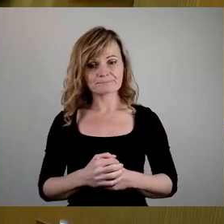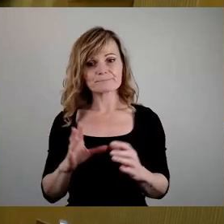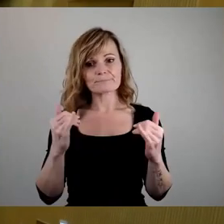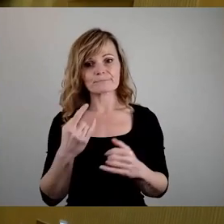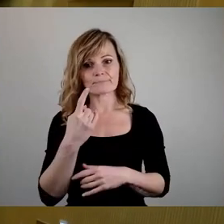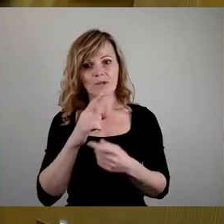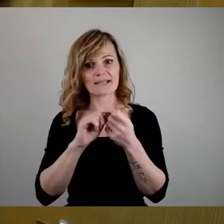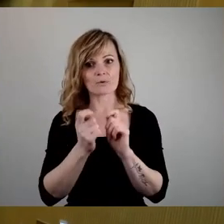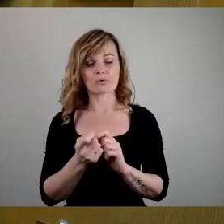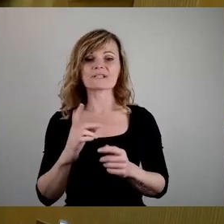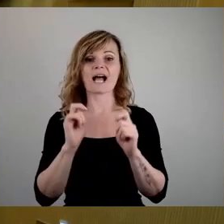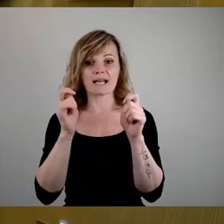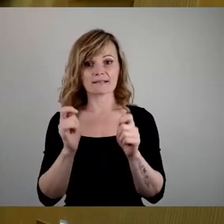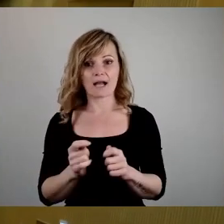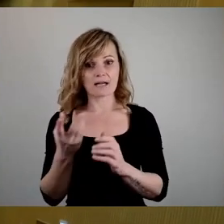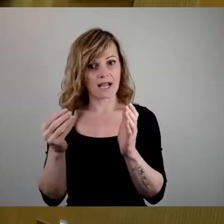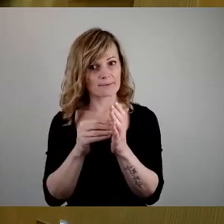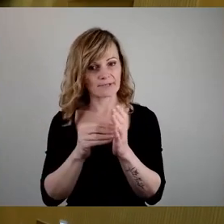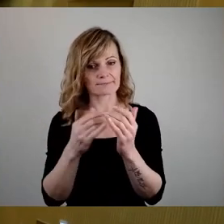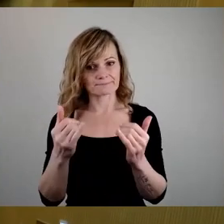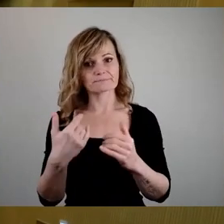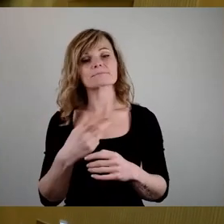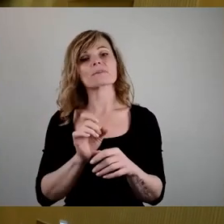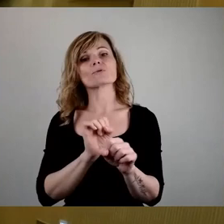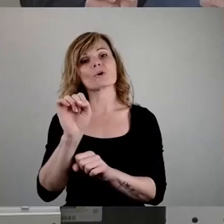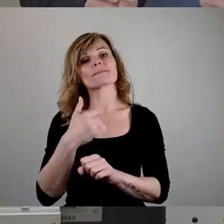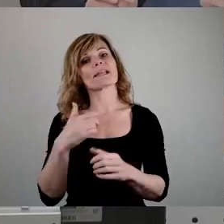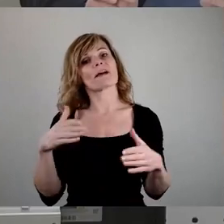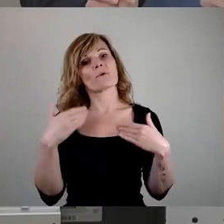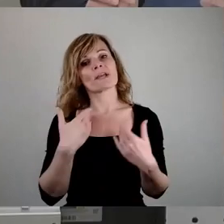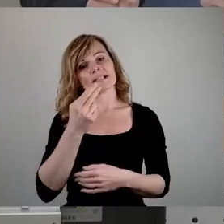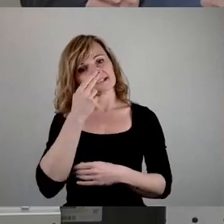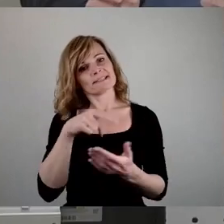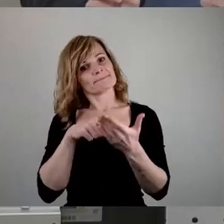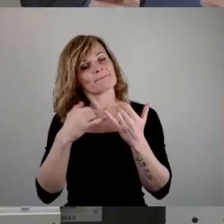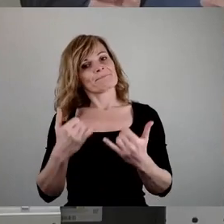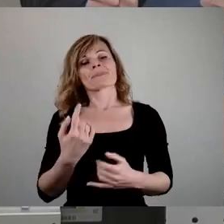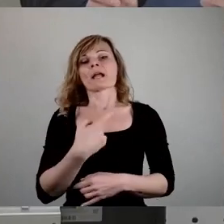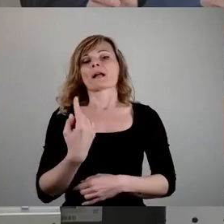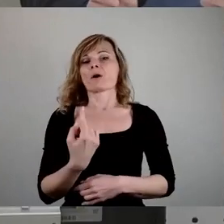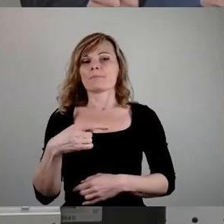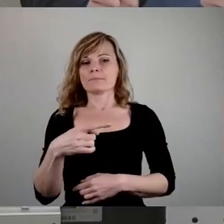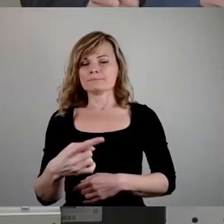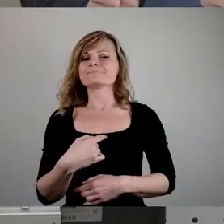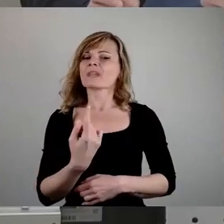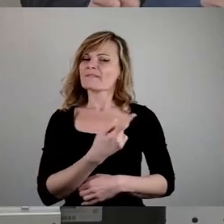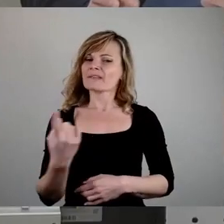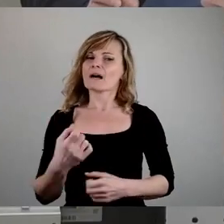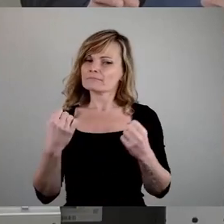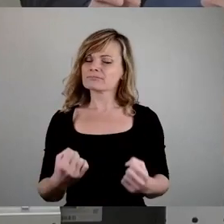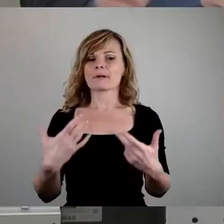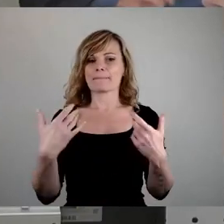Änderungsantrag einbringen, trotzdem meiner Freude Ausdruck verleihen, dass wir, glaube ich, dann hoffentlich mit breiter Mehrheit endlich